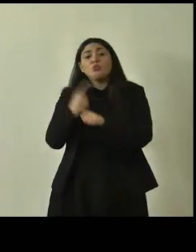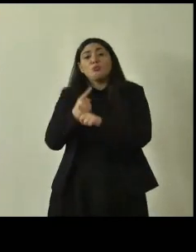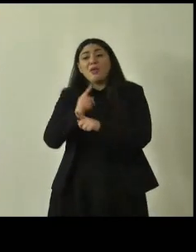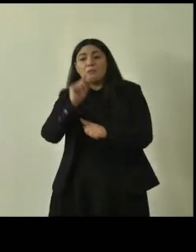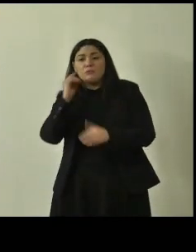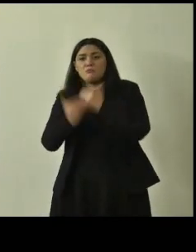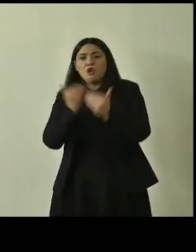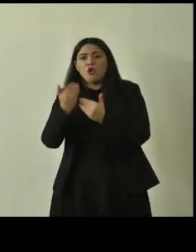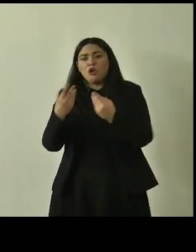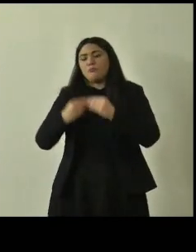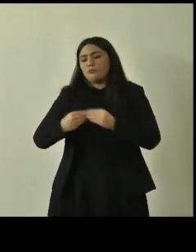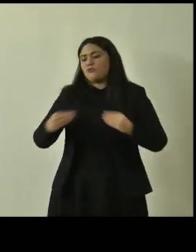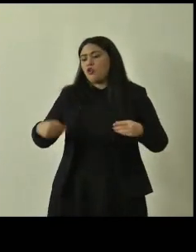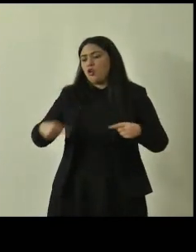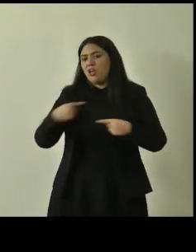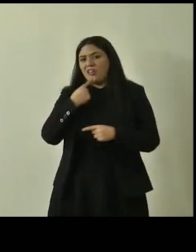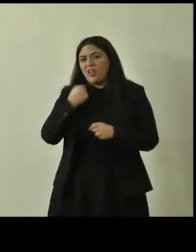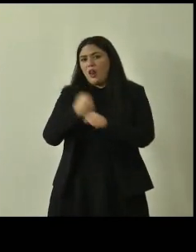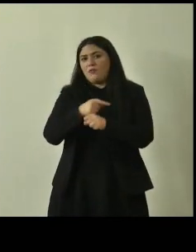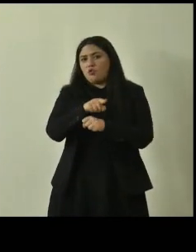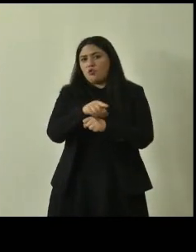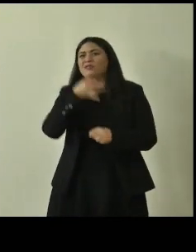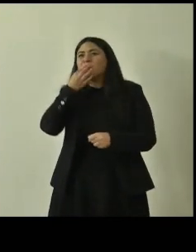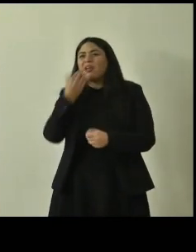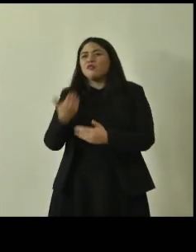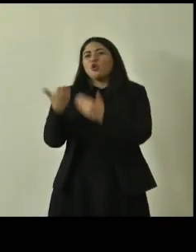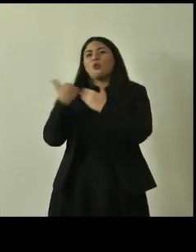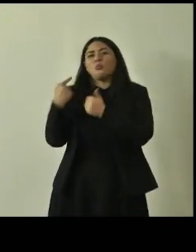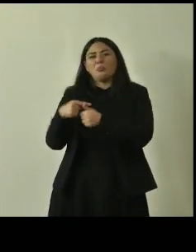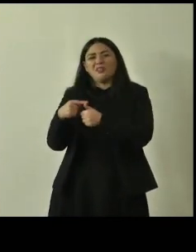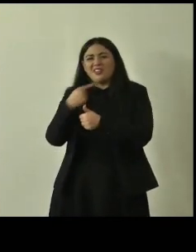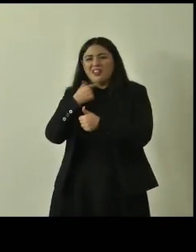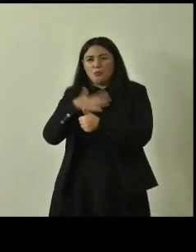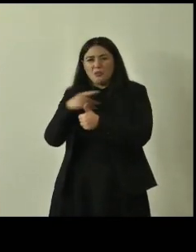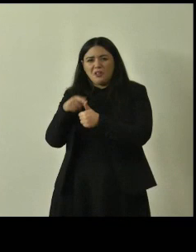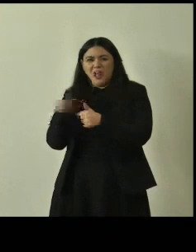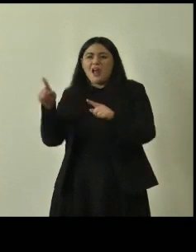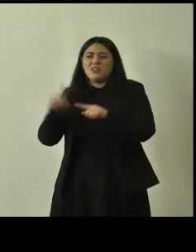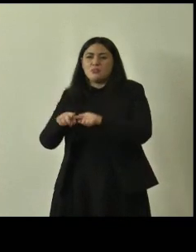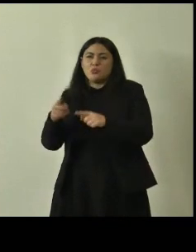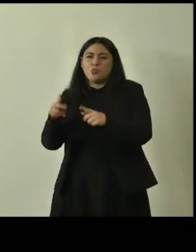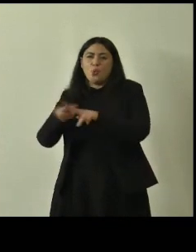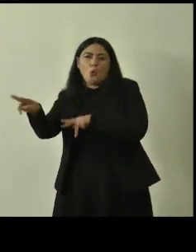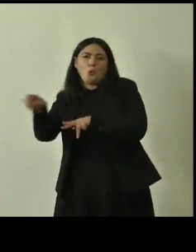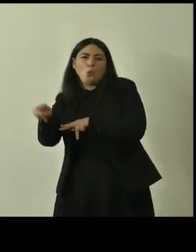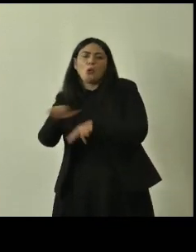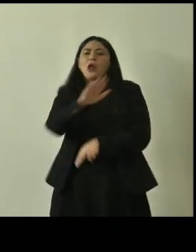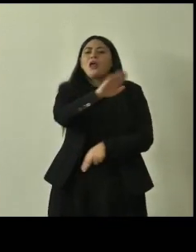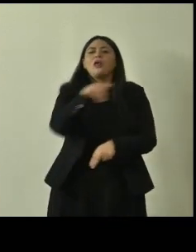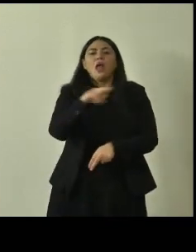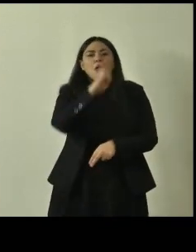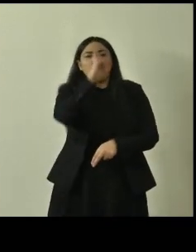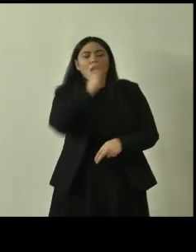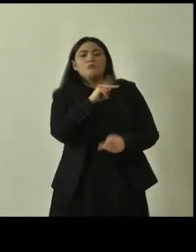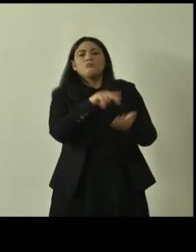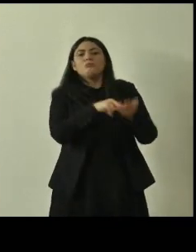professionalità delle imprese cioè spesso il proprietario o il comune si avvale di figure tecniche